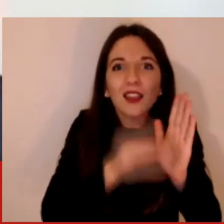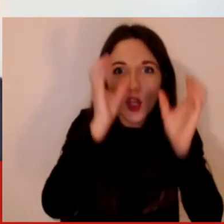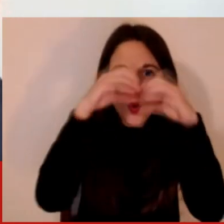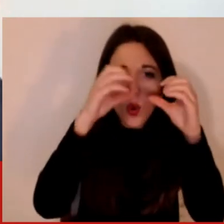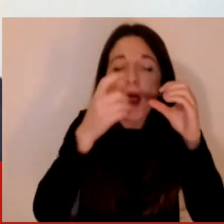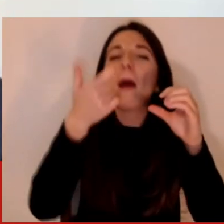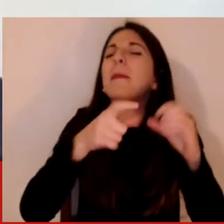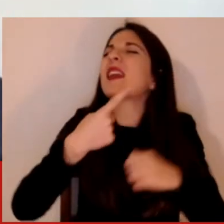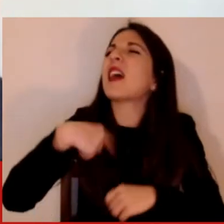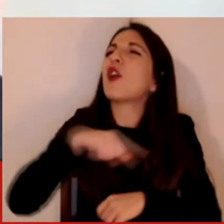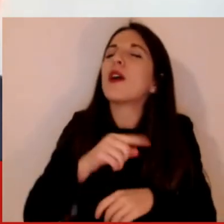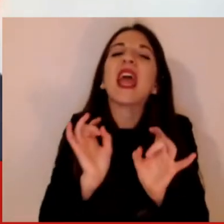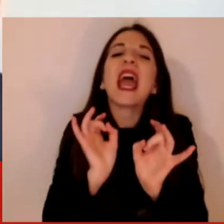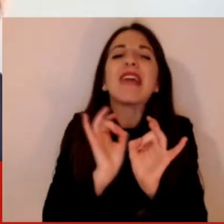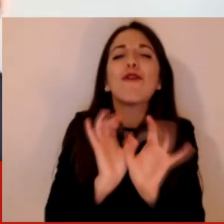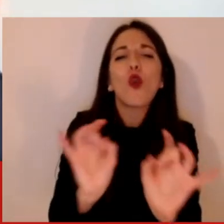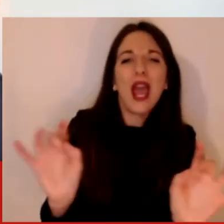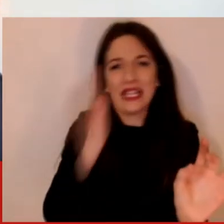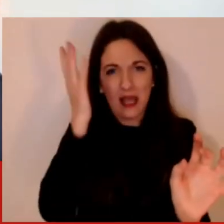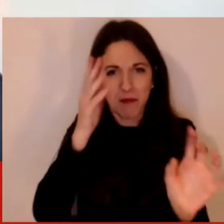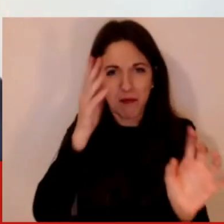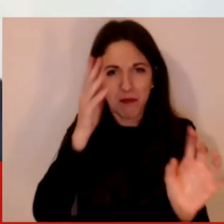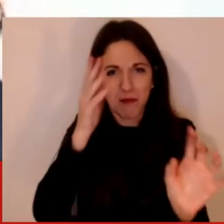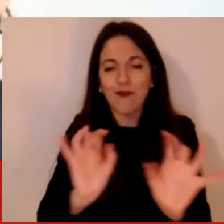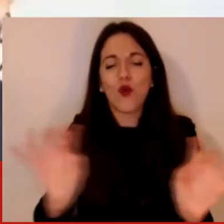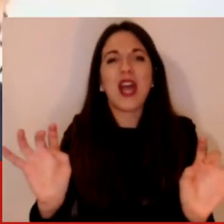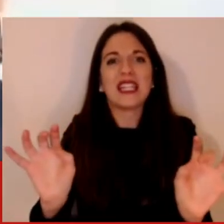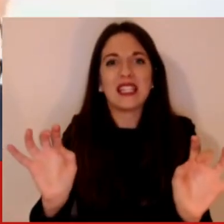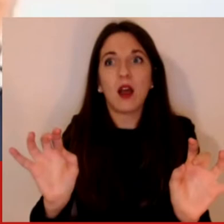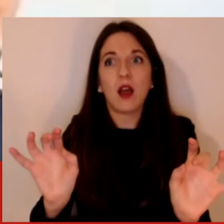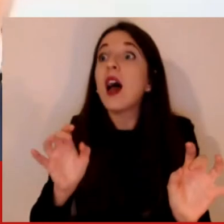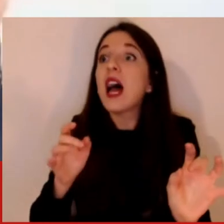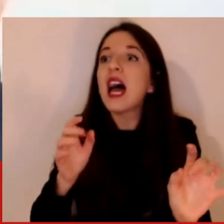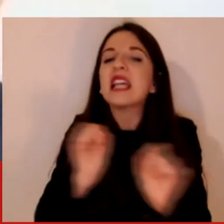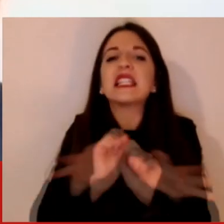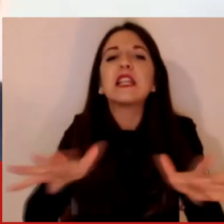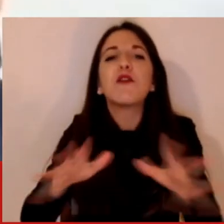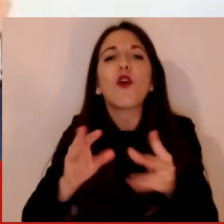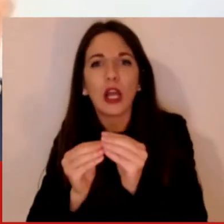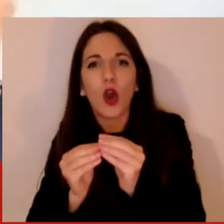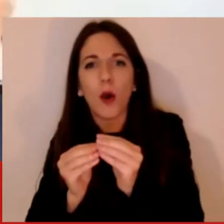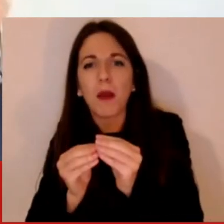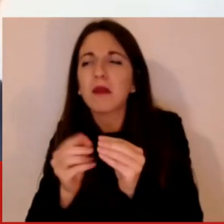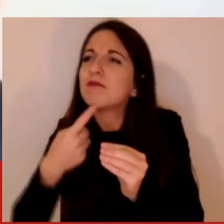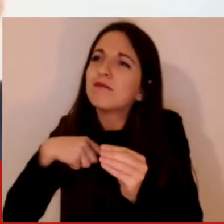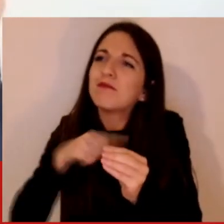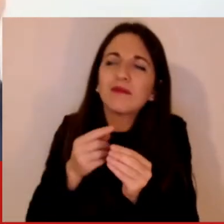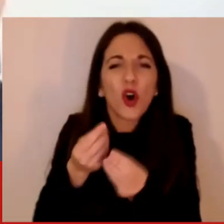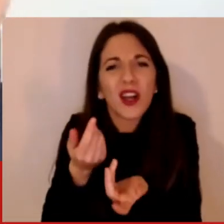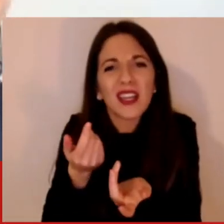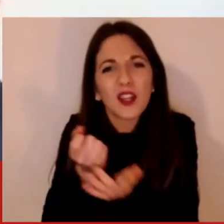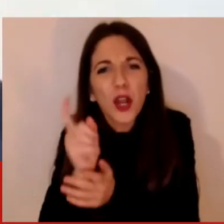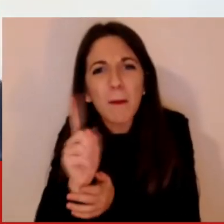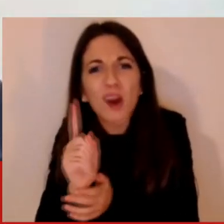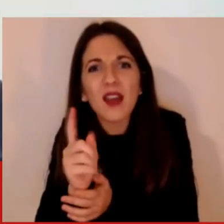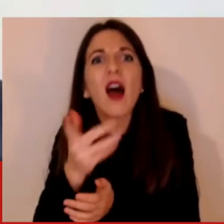diffondendo, quanto è la vaccinazione, ma in realtà basta guardare le ricerche degli utenti, ma questo in realtà poi ha creato dei problemi, il